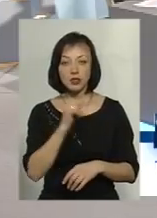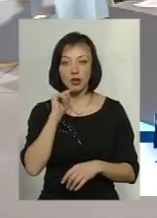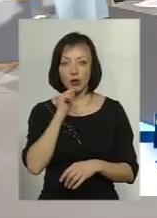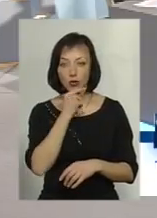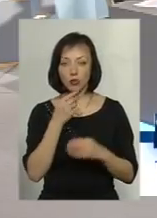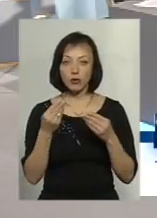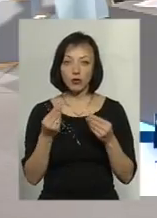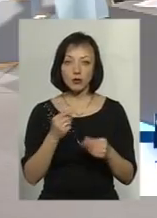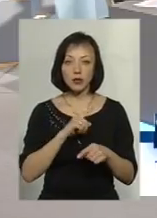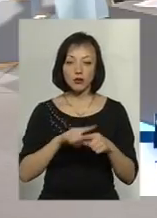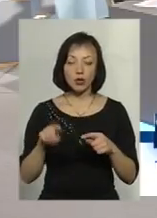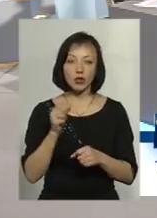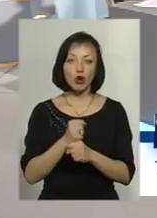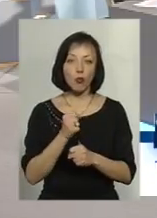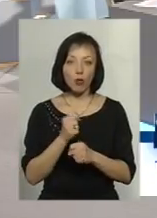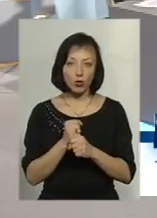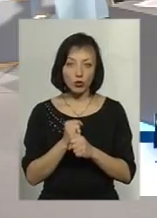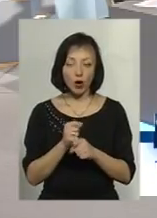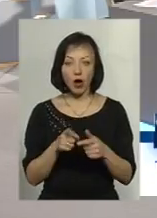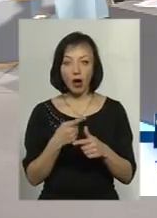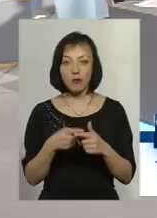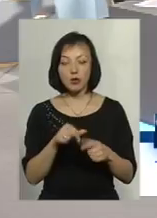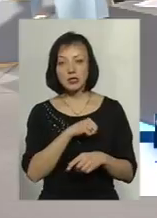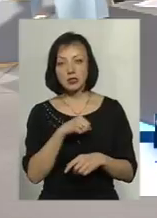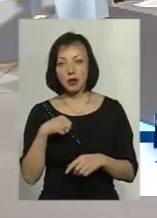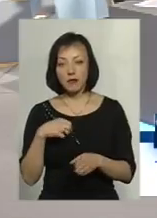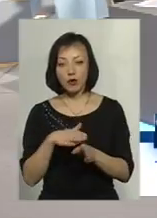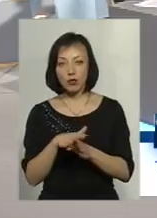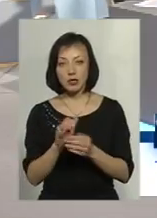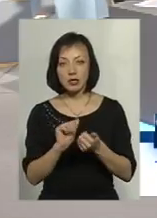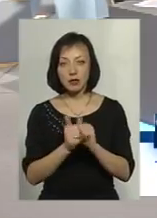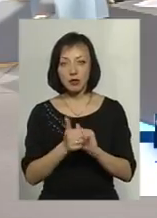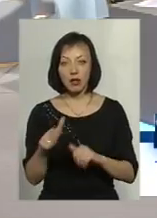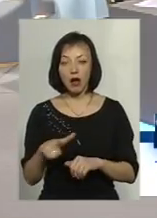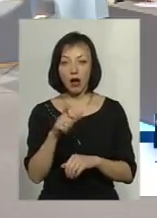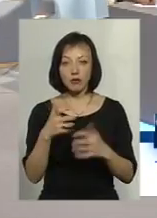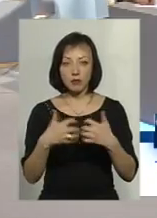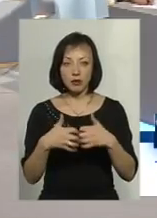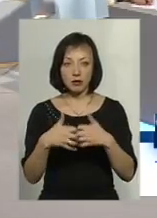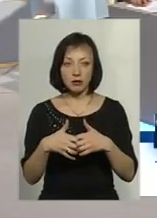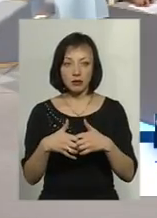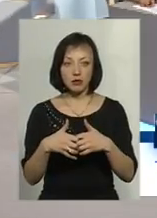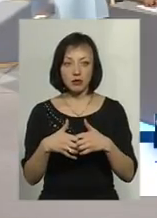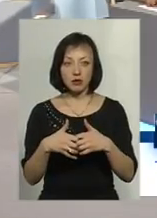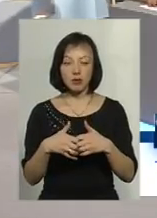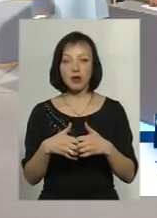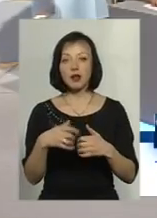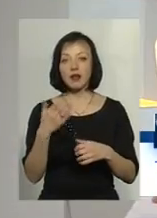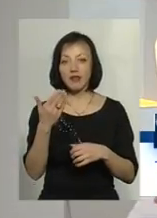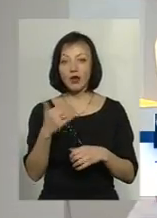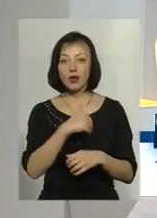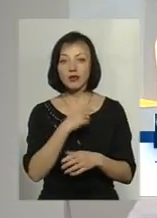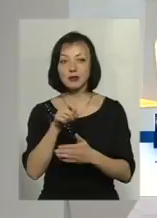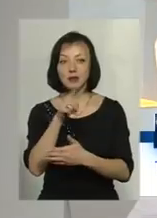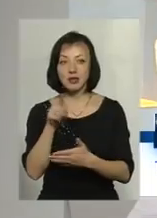кошти, десь прискорити роботу, або самотужки виконують, заміну газових приладів, ремонти. передали моє запитання.